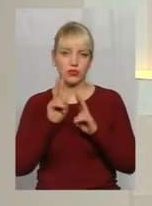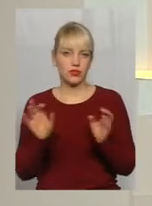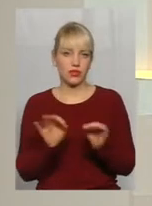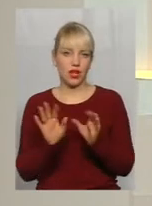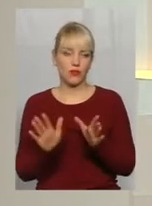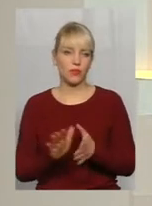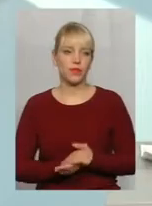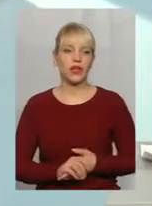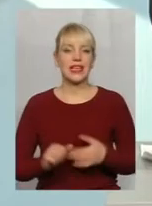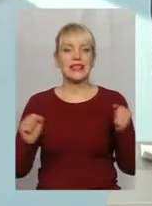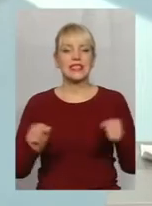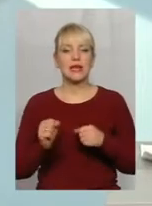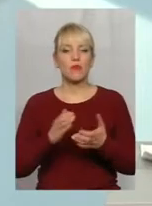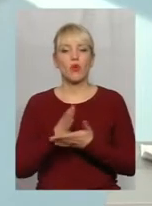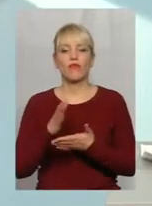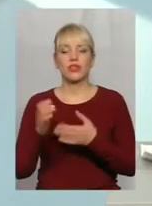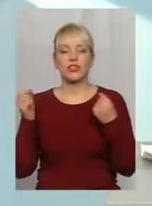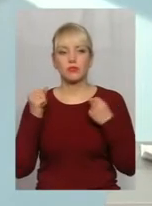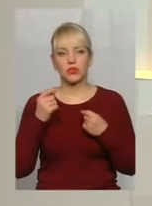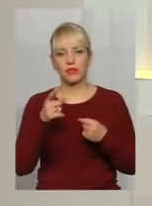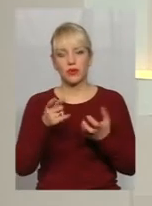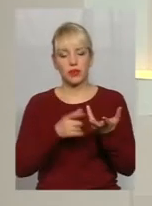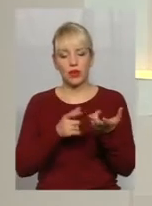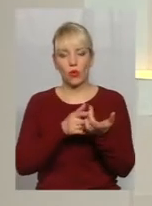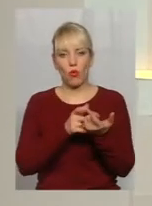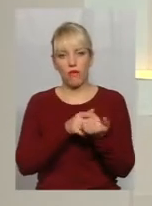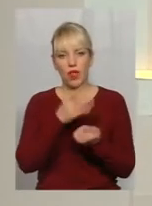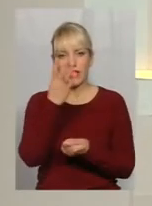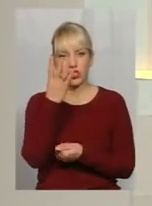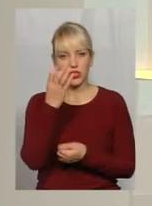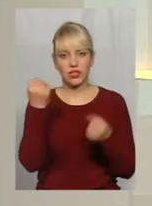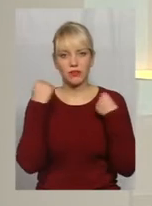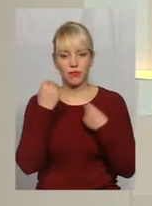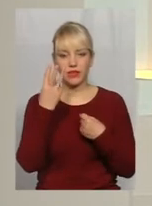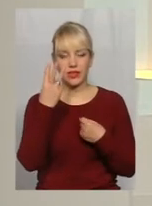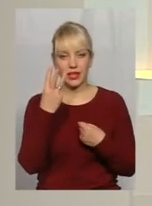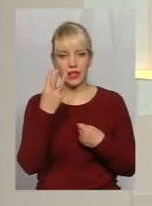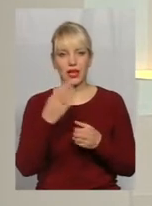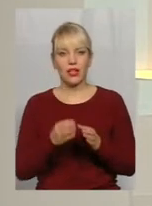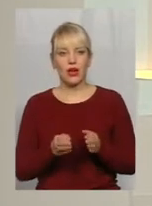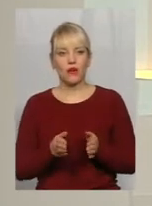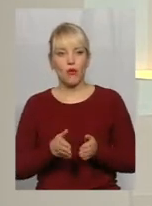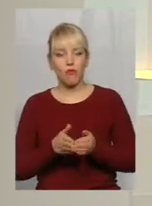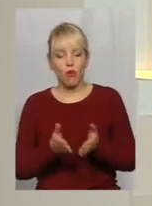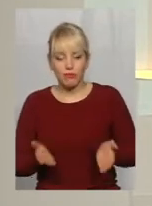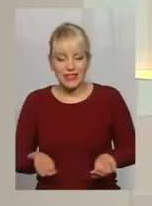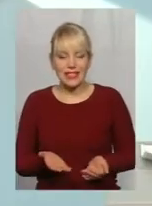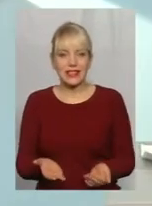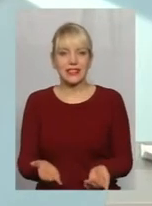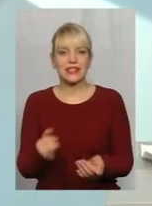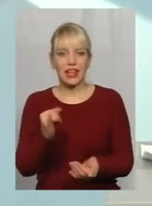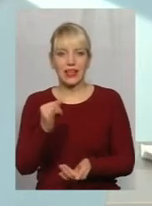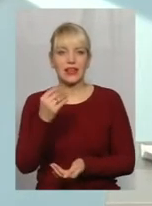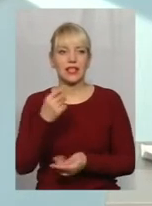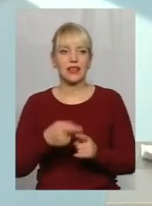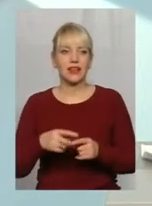Тобто, з зимових видів спорту ви перерахували чотирьох спортсменів? Це три бобслеїста і одна лижниця? І при чому, скажу, всі